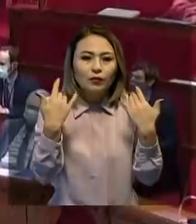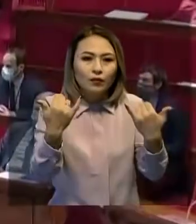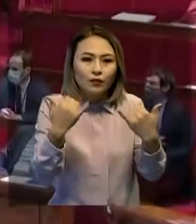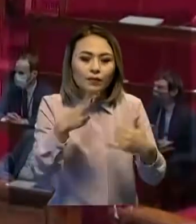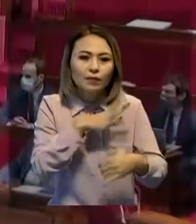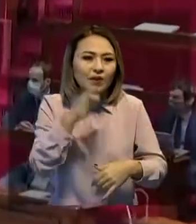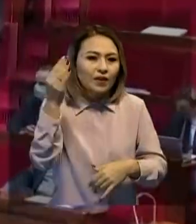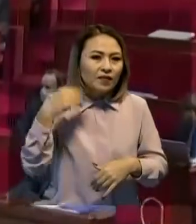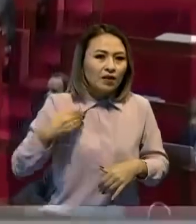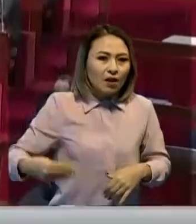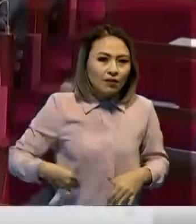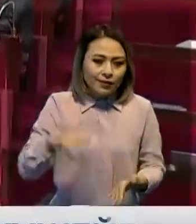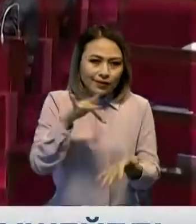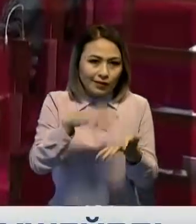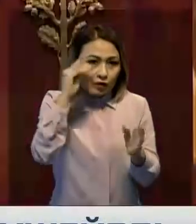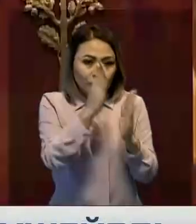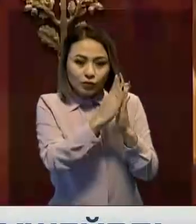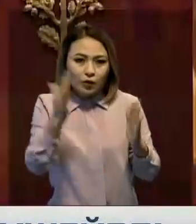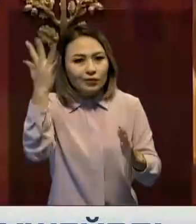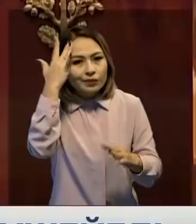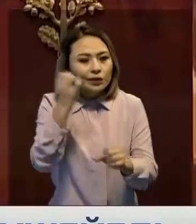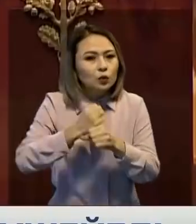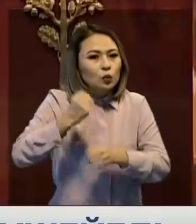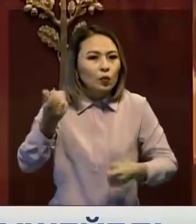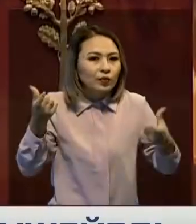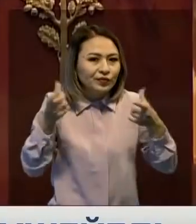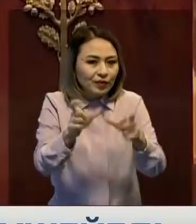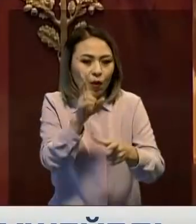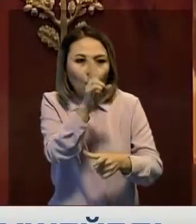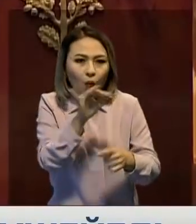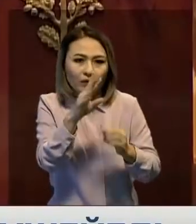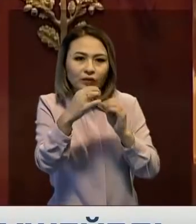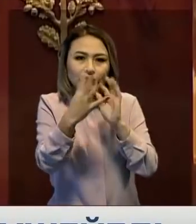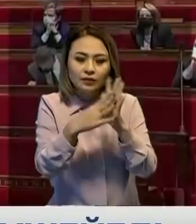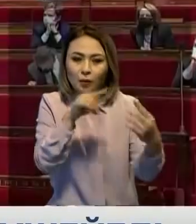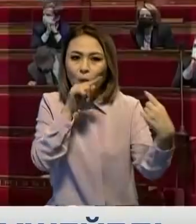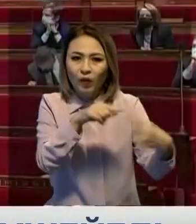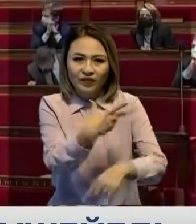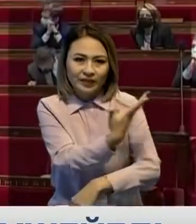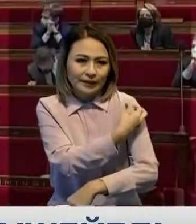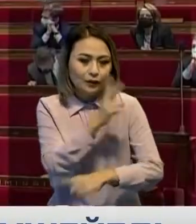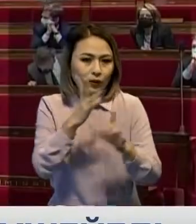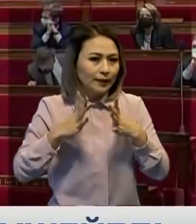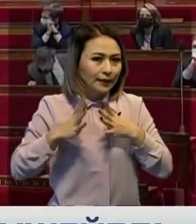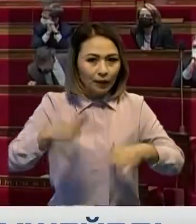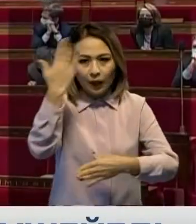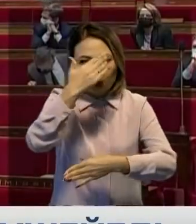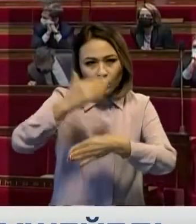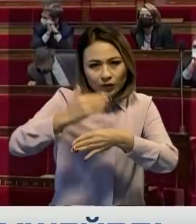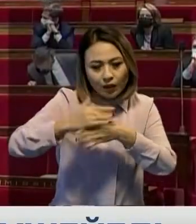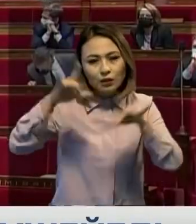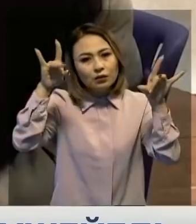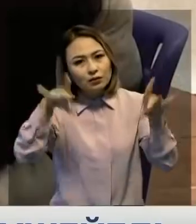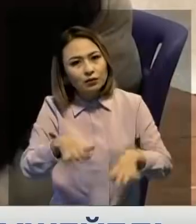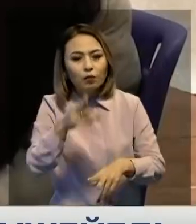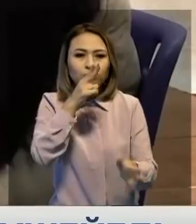Франция қаңтардың ортасынан бастап шектеуді қатаңдаттақ. Елді COVID-19 ғағарсы вакцина салдырмағандар кинотеаттыр Мирамханаға барып,